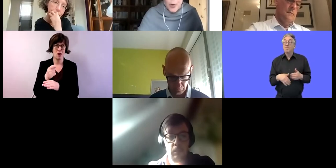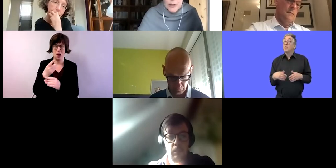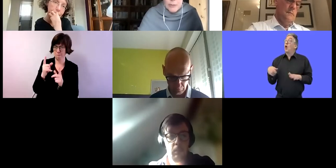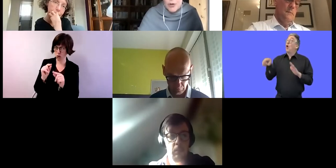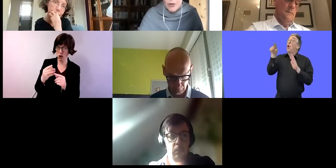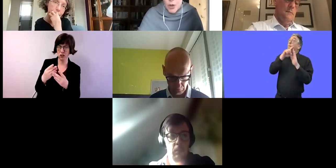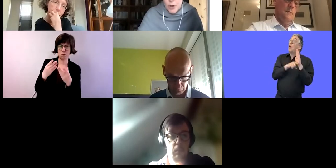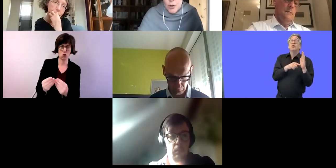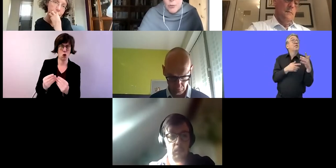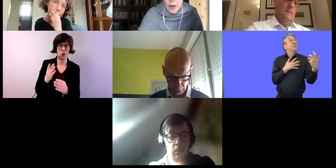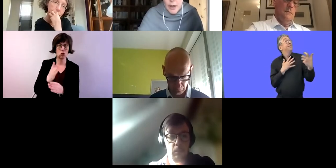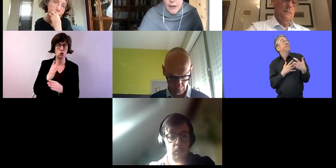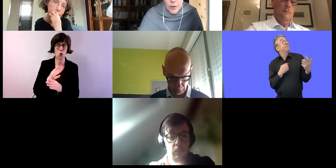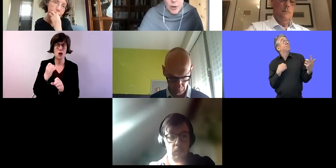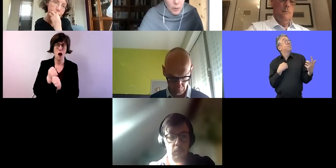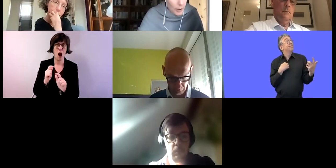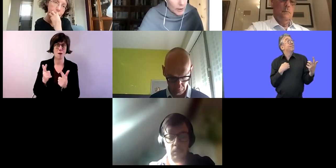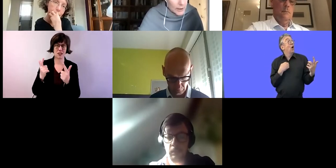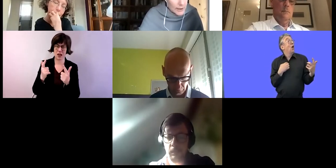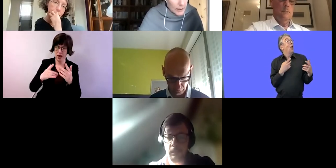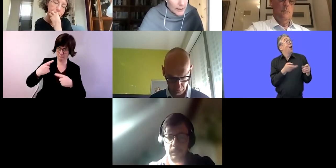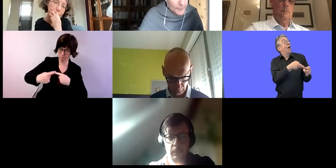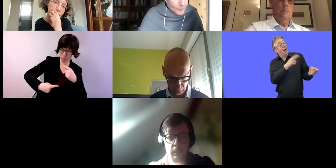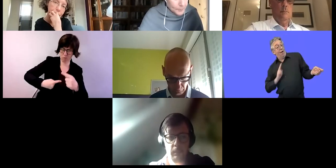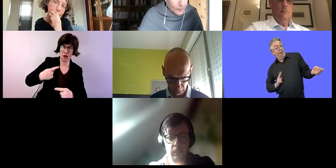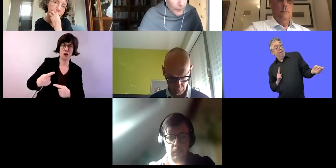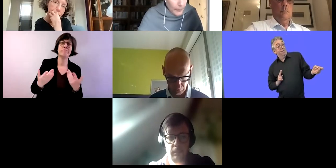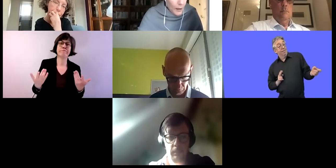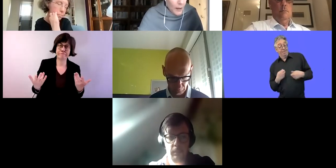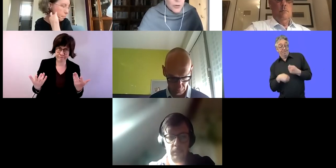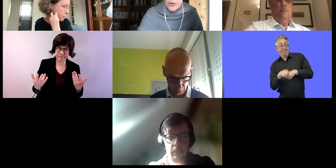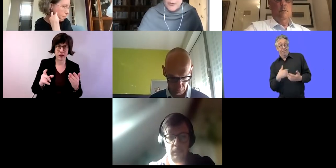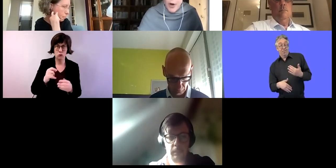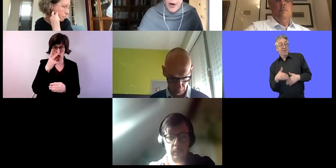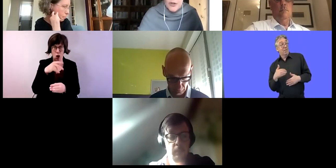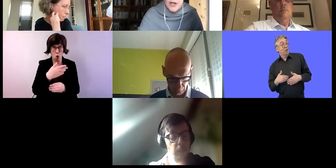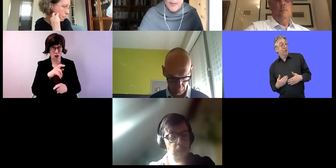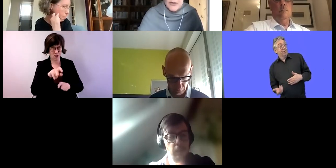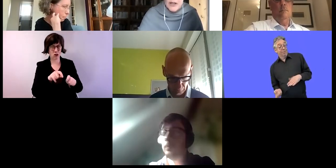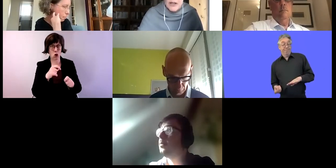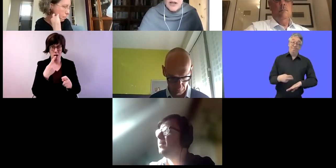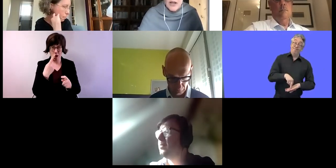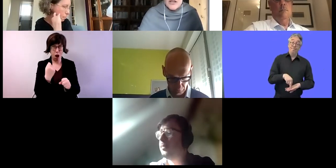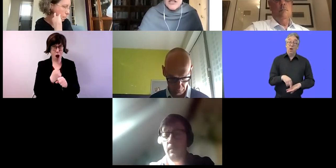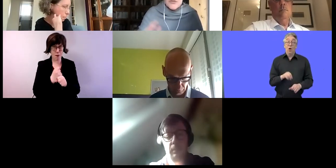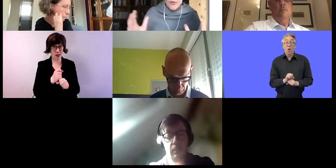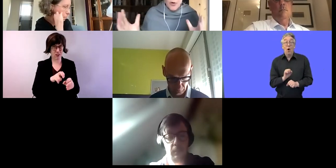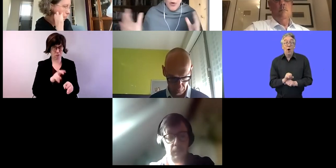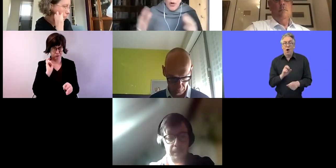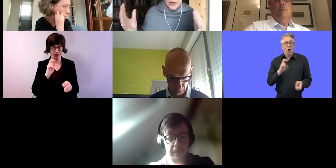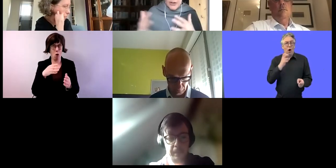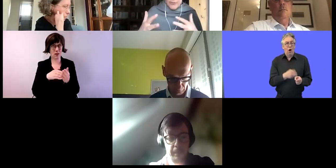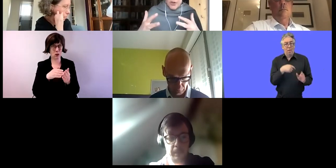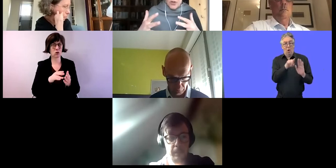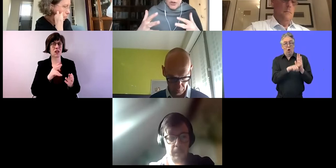als sie schon im arbeitsfähigen Alter waren. Hier müssen wir also darauf achten, dass solche Menschen den Weg wieder zurück zur Arbeit finden. Dann